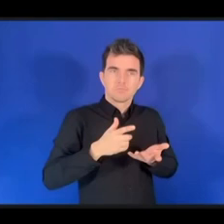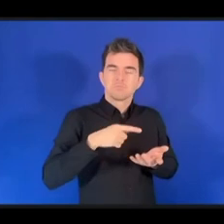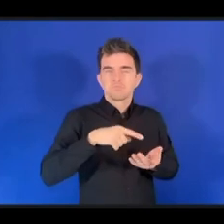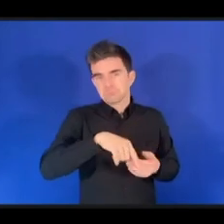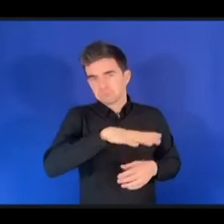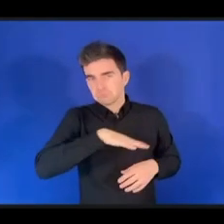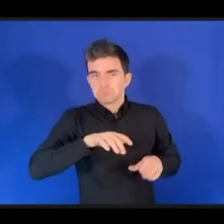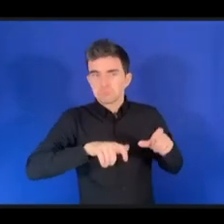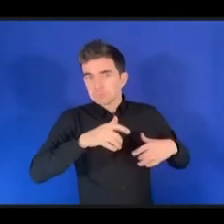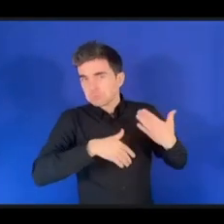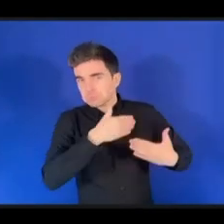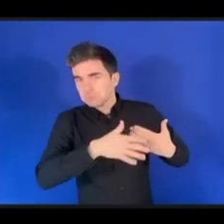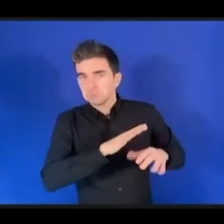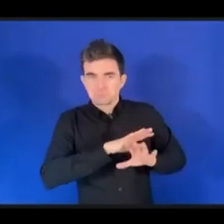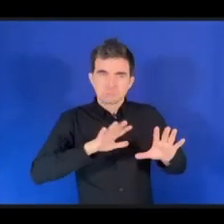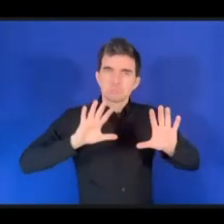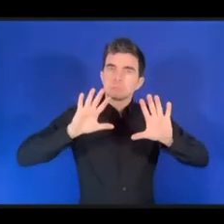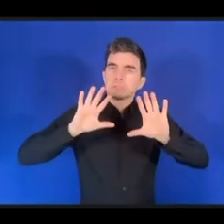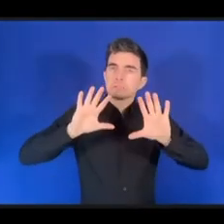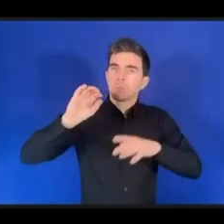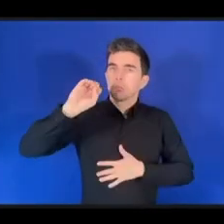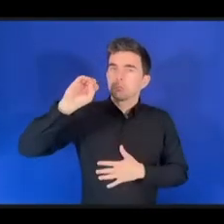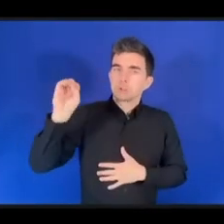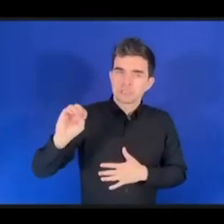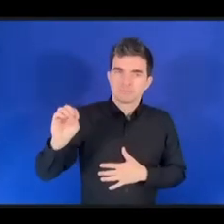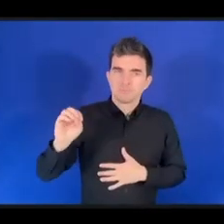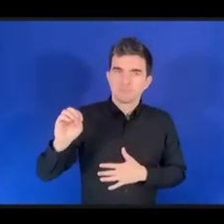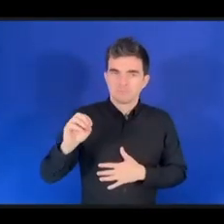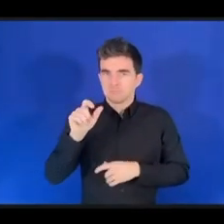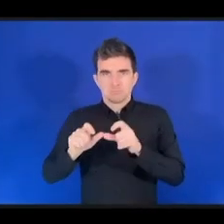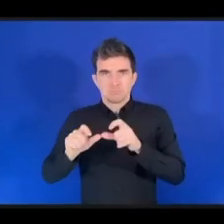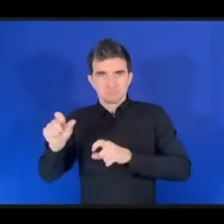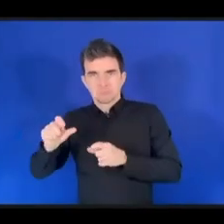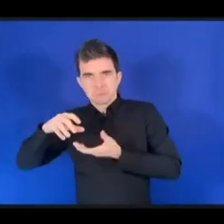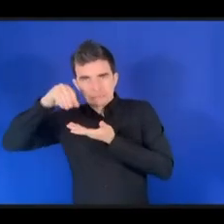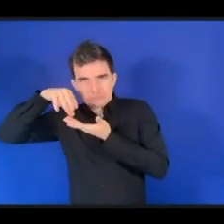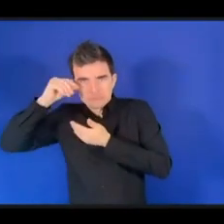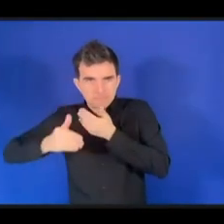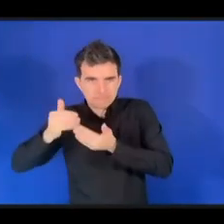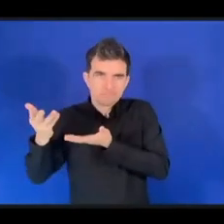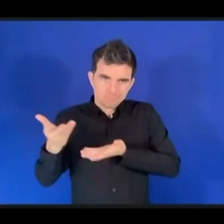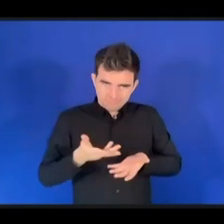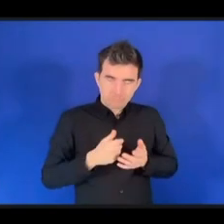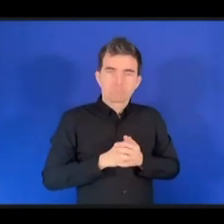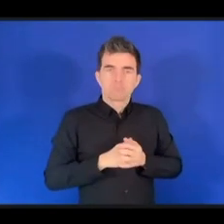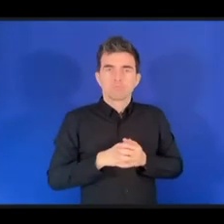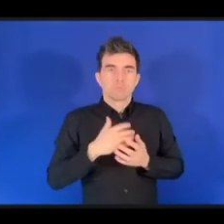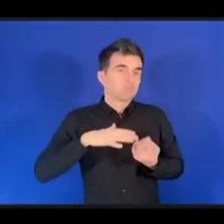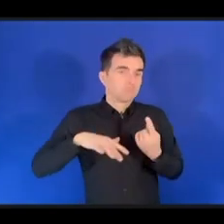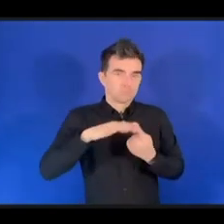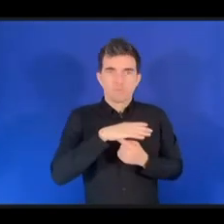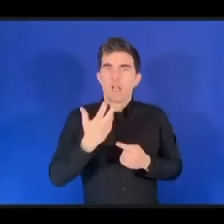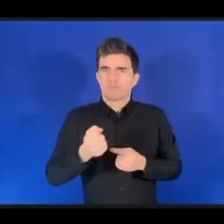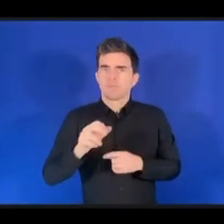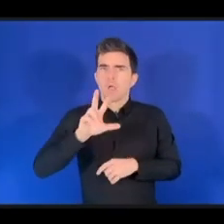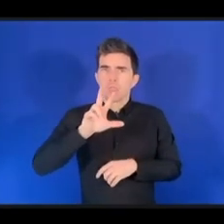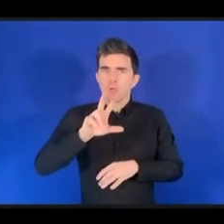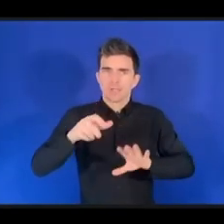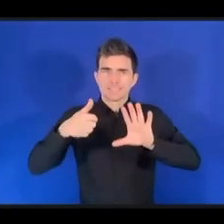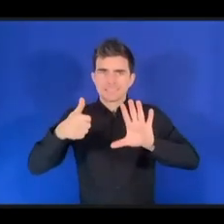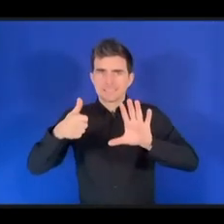забывать и тот факт, что Киото – это город студентов. Здесь у нас находятся 36